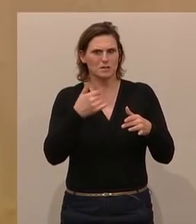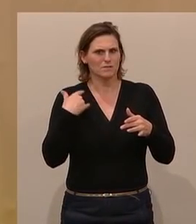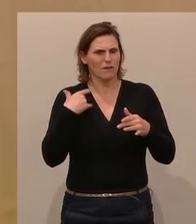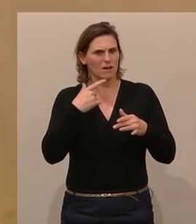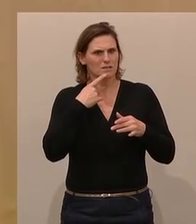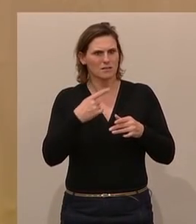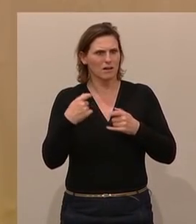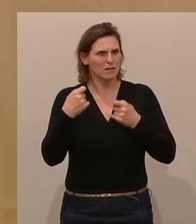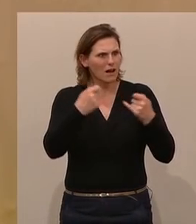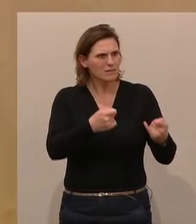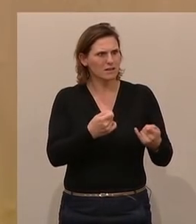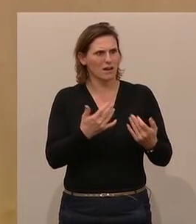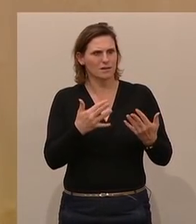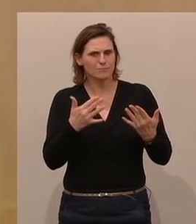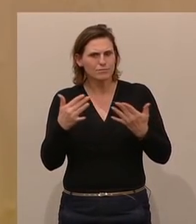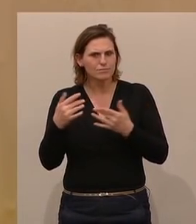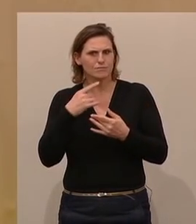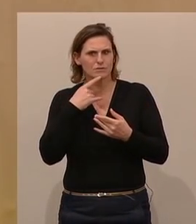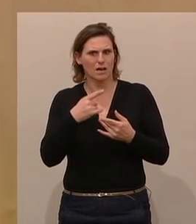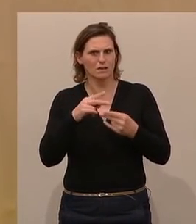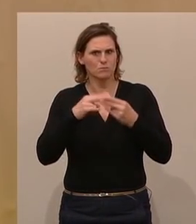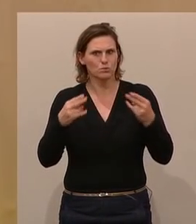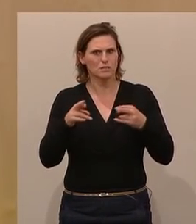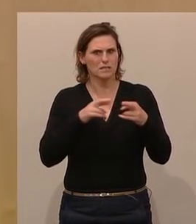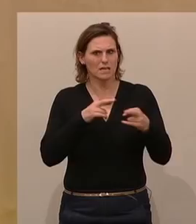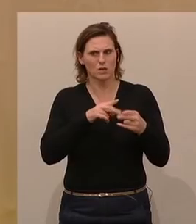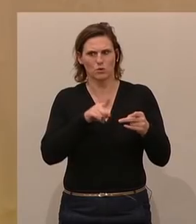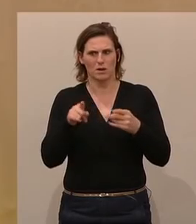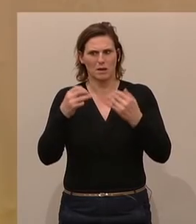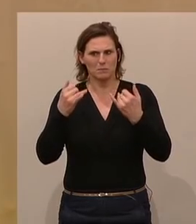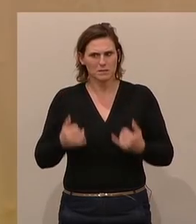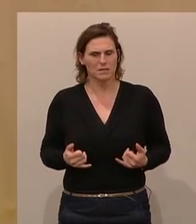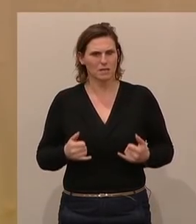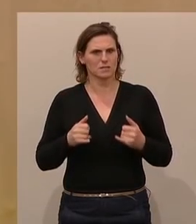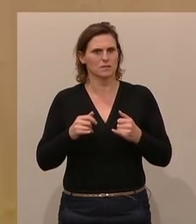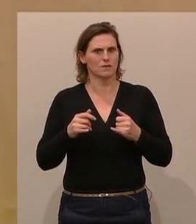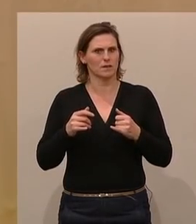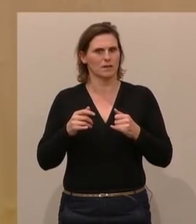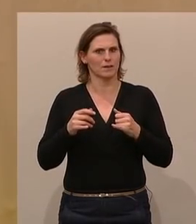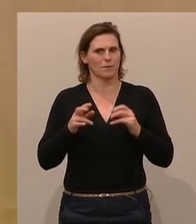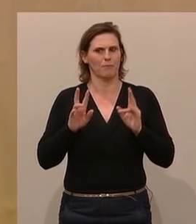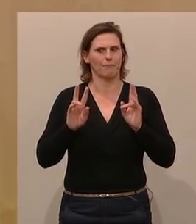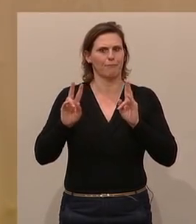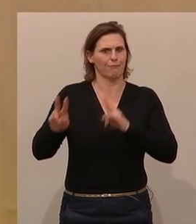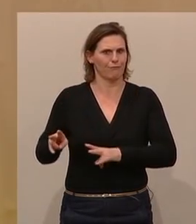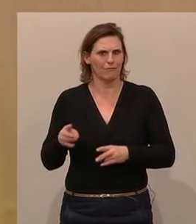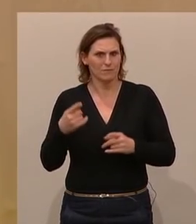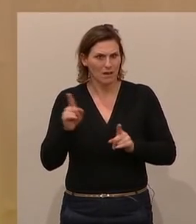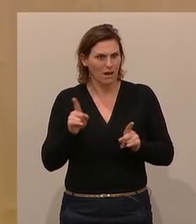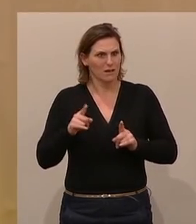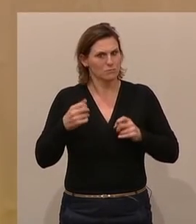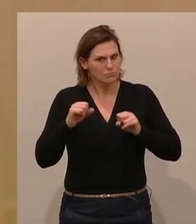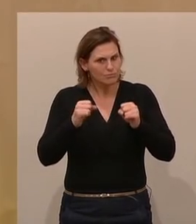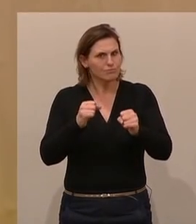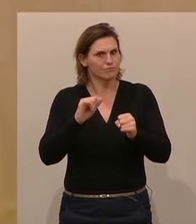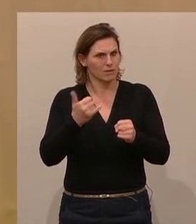mit diesem Antrag irgendwie gesagt werden soll, dass die Bundesregierung bisher hier säumig ist. Ganz im Gegenteil, sie tut alles in ihrer Macht